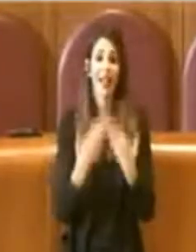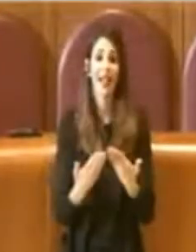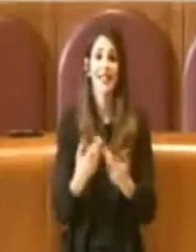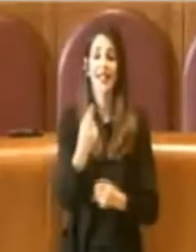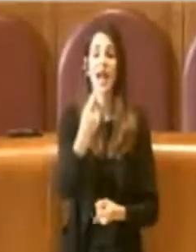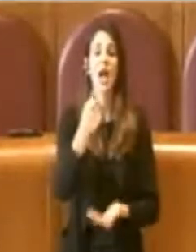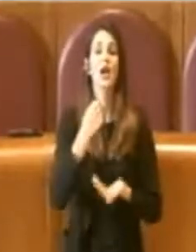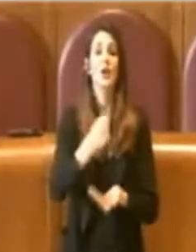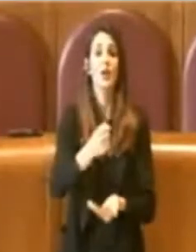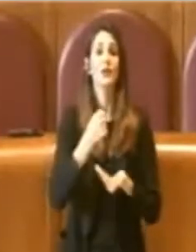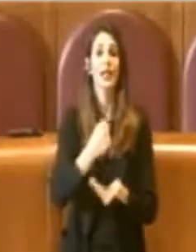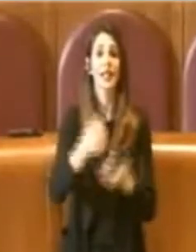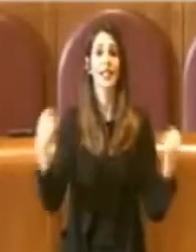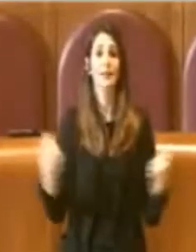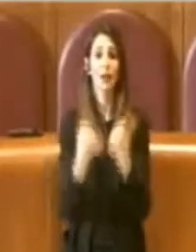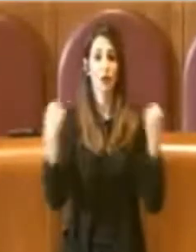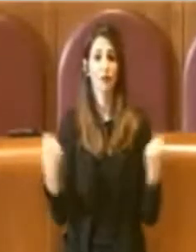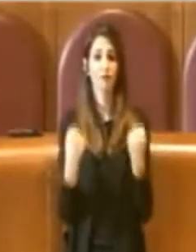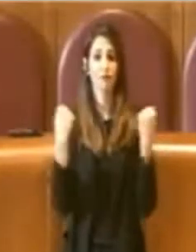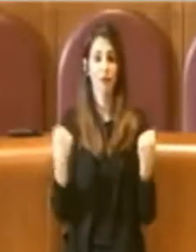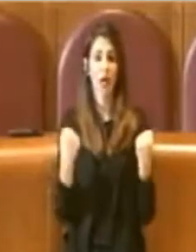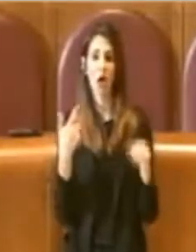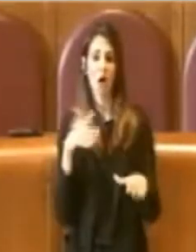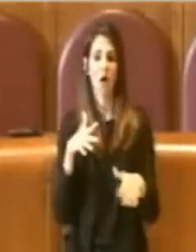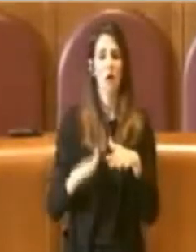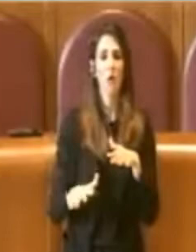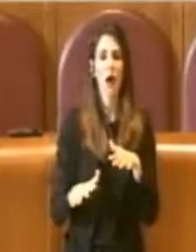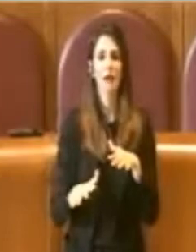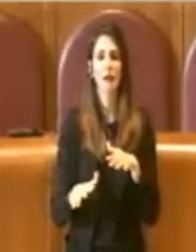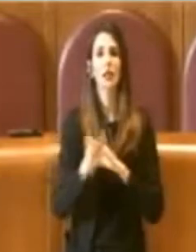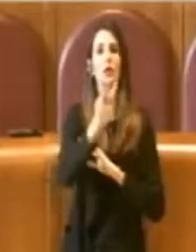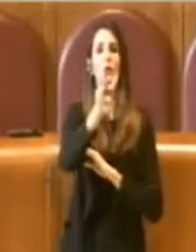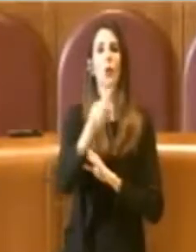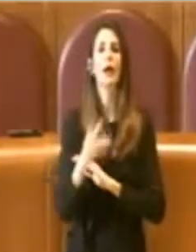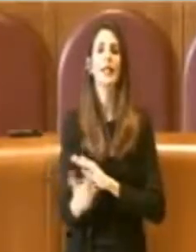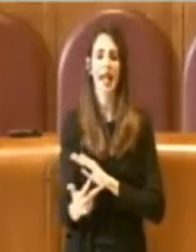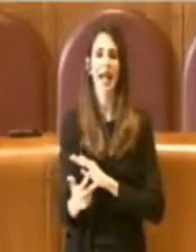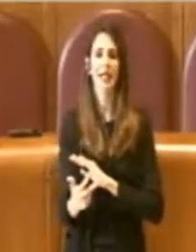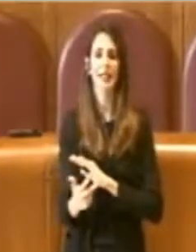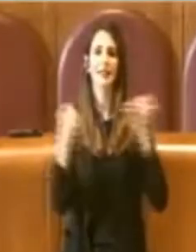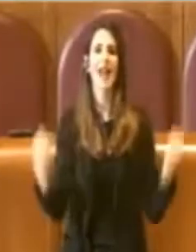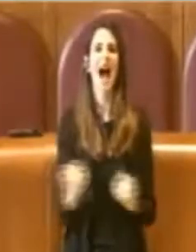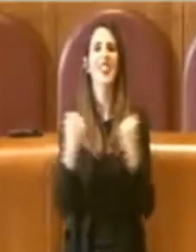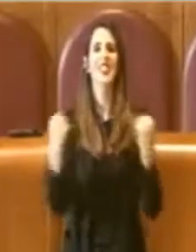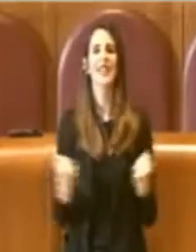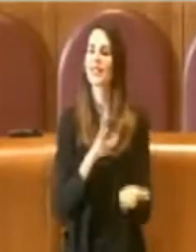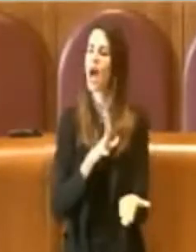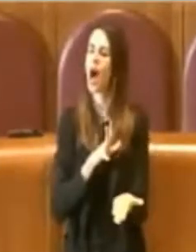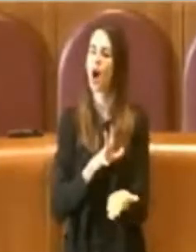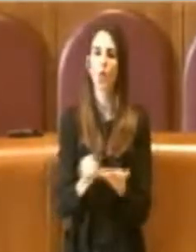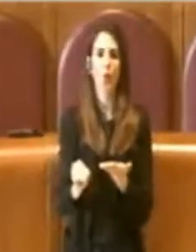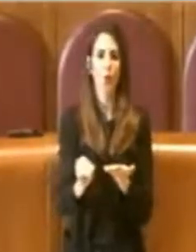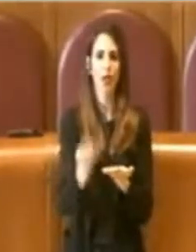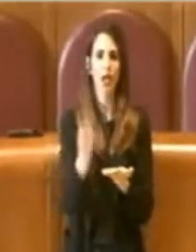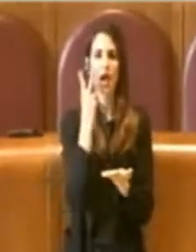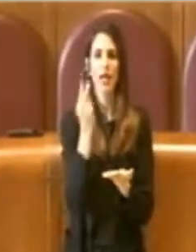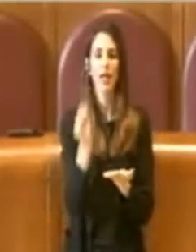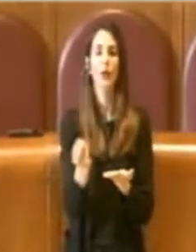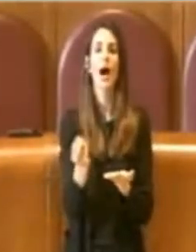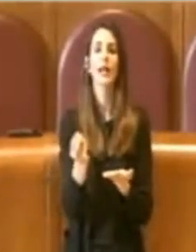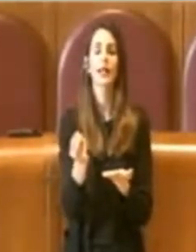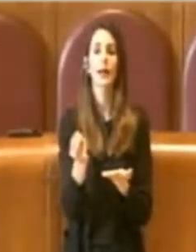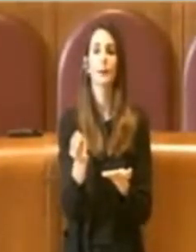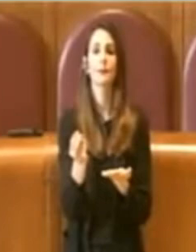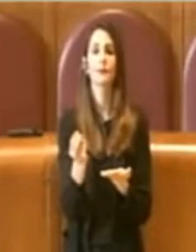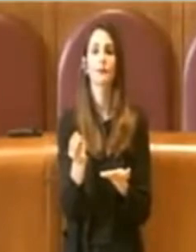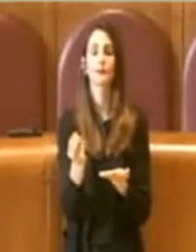di tutte le opere successive. Stiamo parlando quasi dei due terzi, insomma di tutte le opere che riguardano, insomma sono state